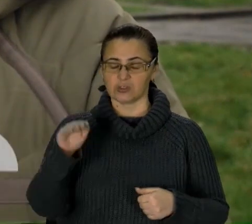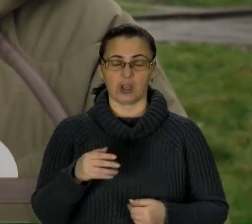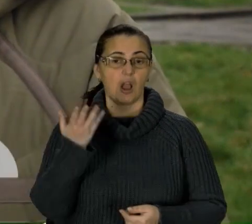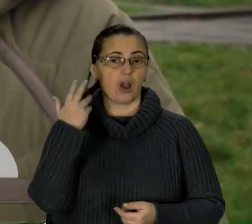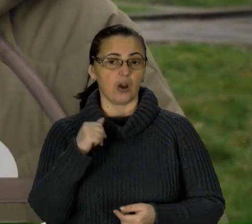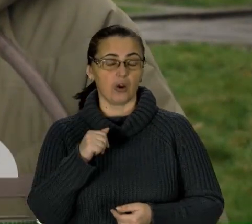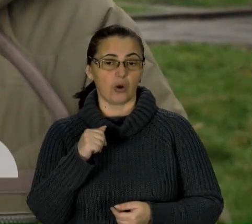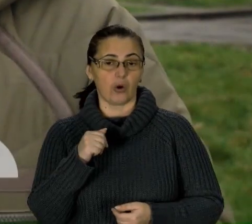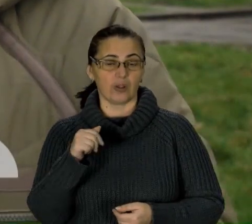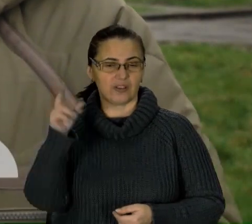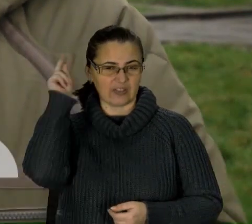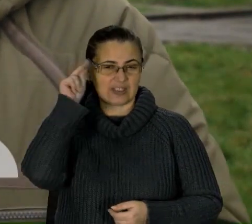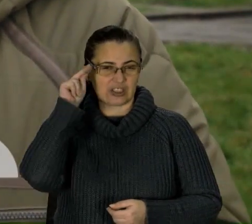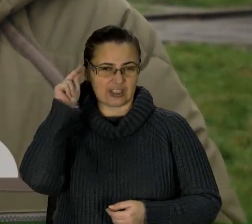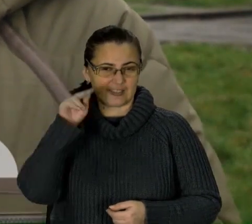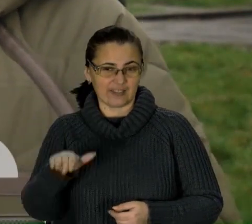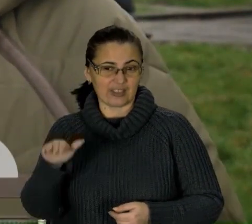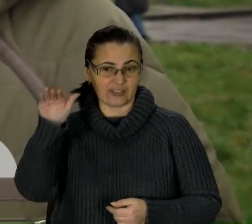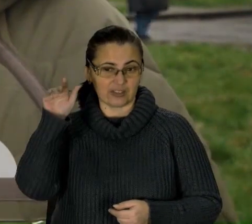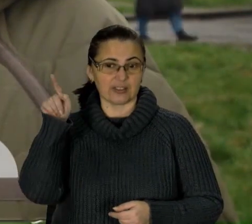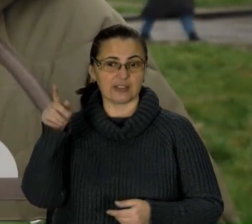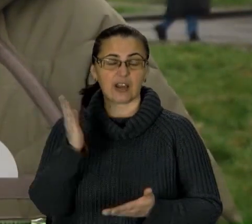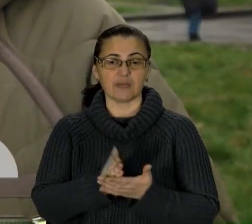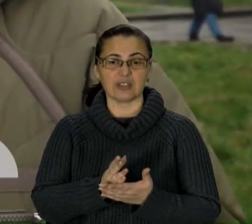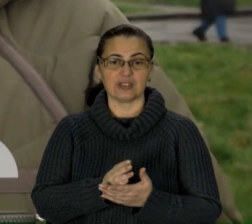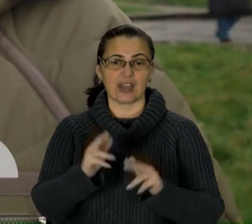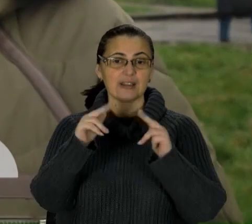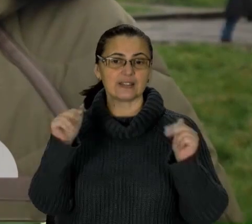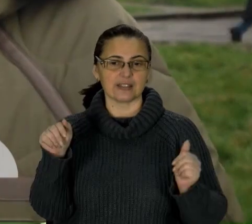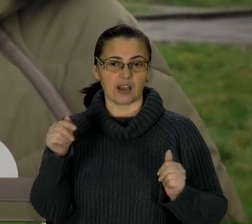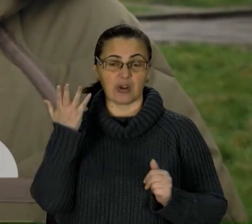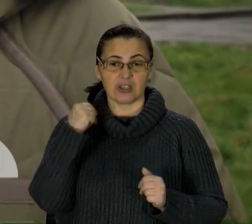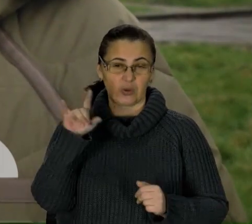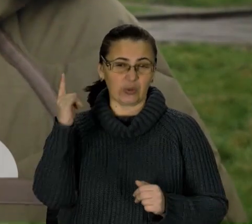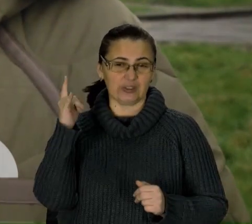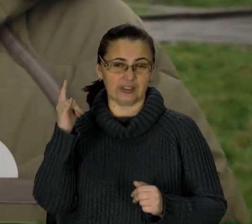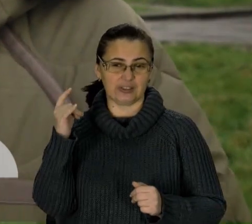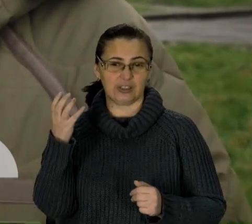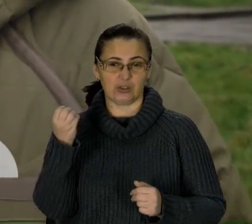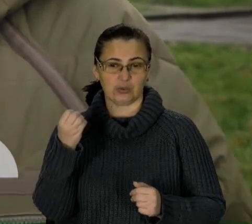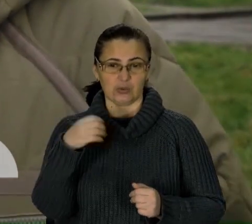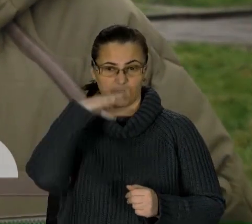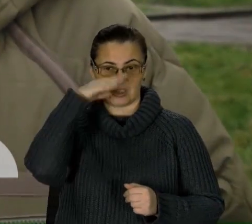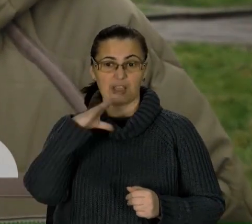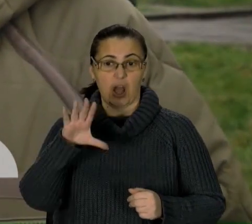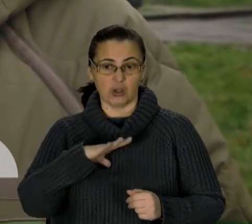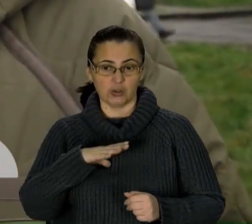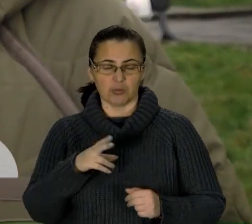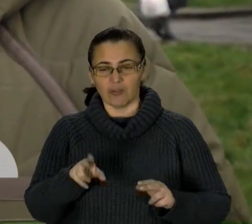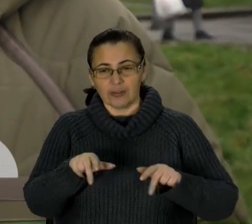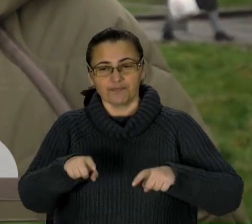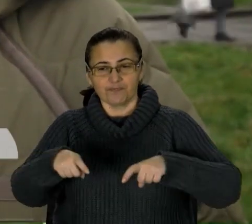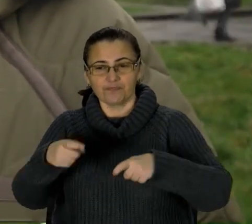Дубнівський замок. І він дитиною бігав туди, в той замок. Як він